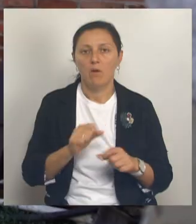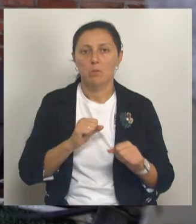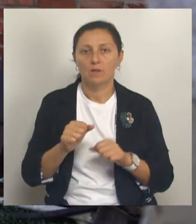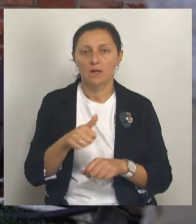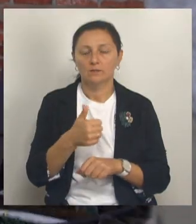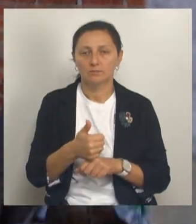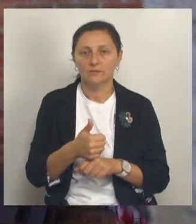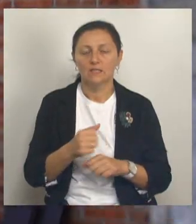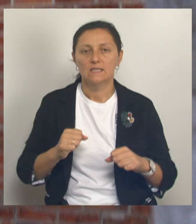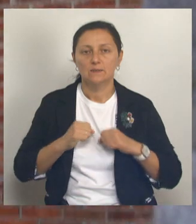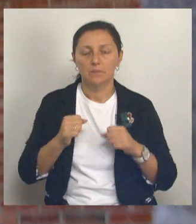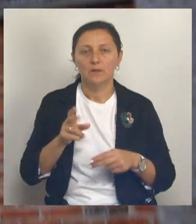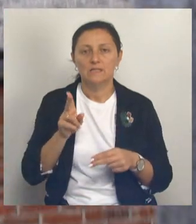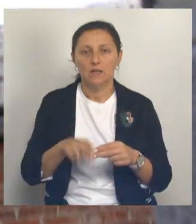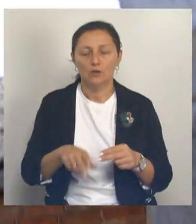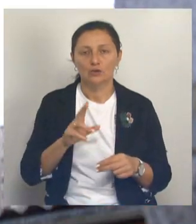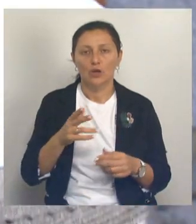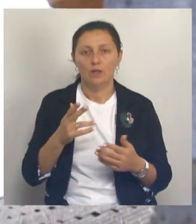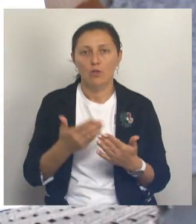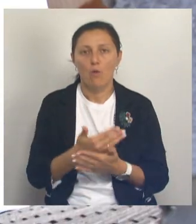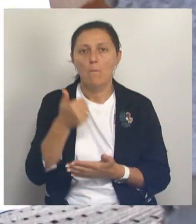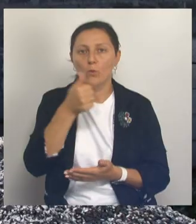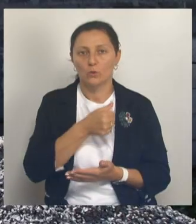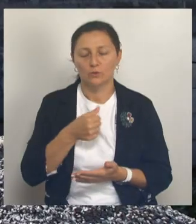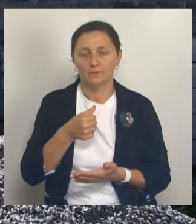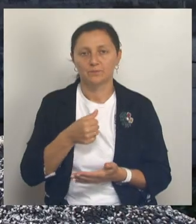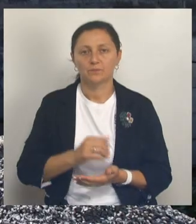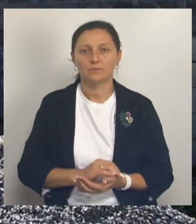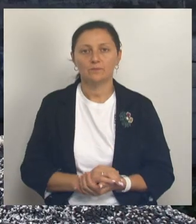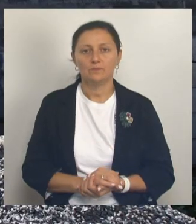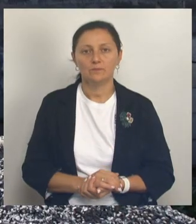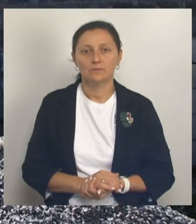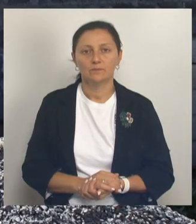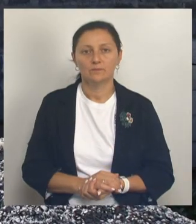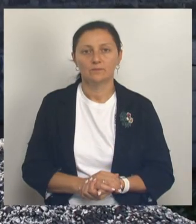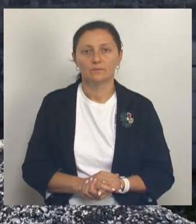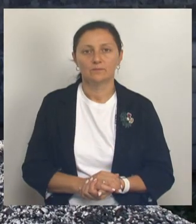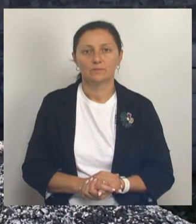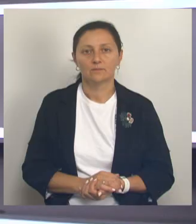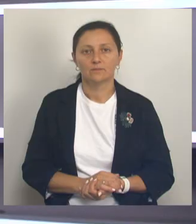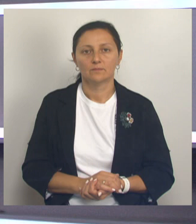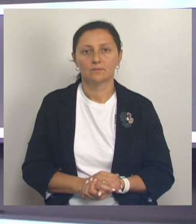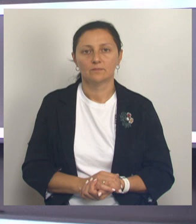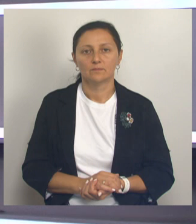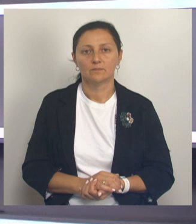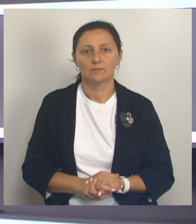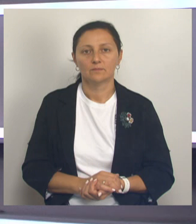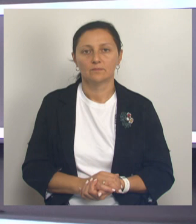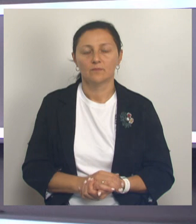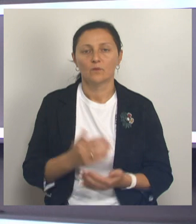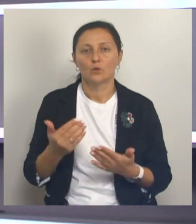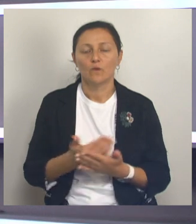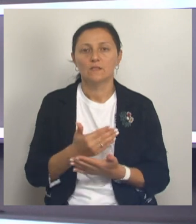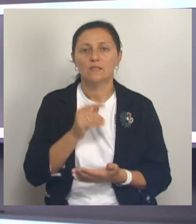все работы стараются к отопительному сезону. Сергей Черкашин, Александр Поддубный. Такой день на Мире Белогоре. Далее к